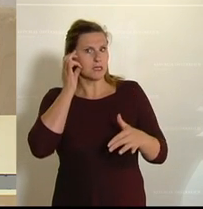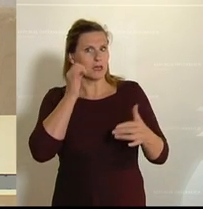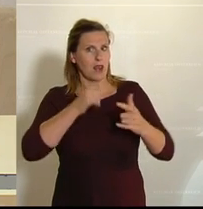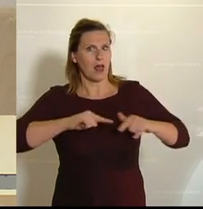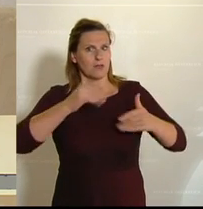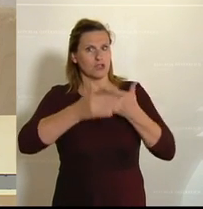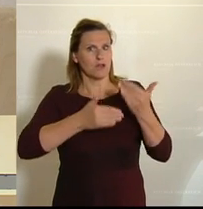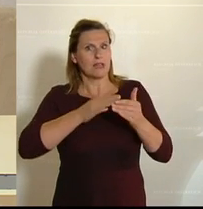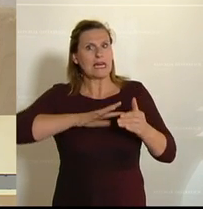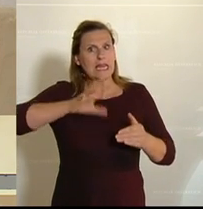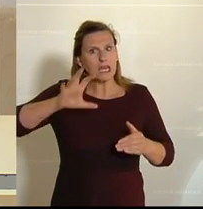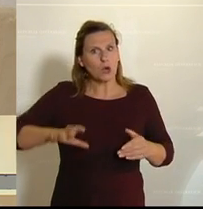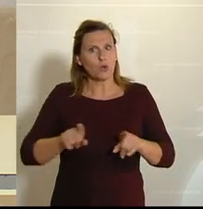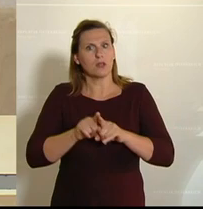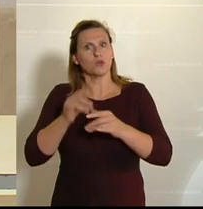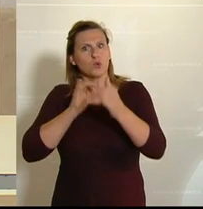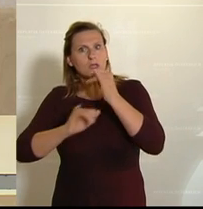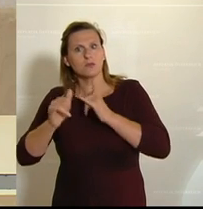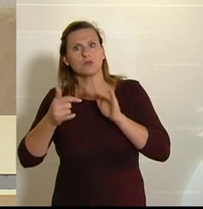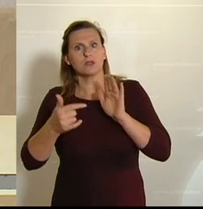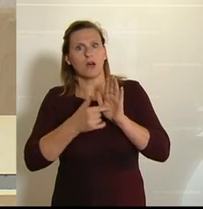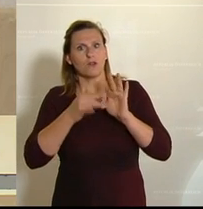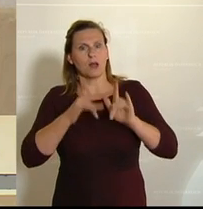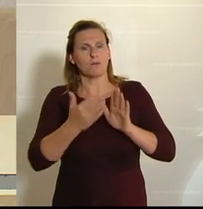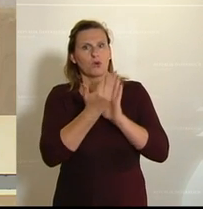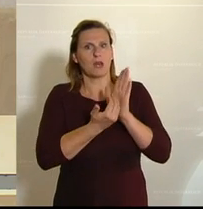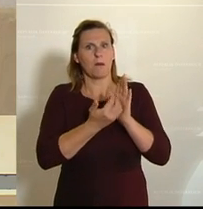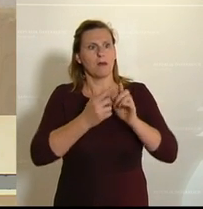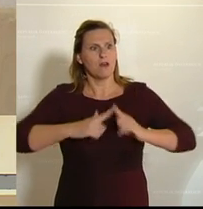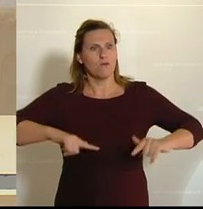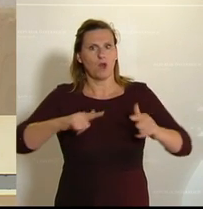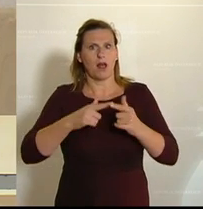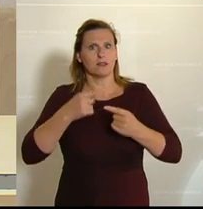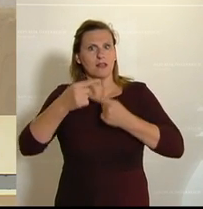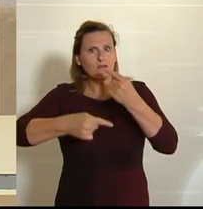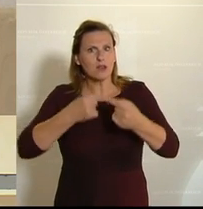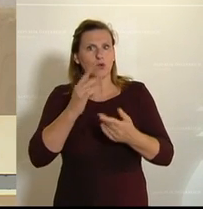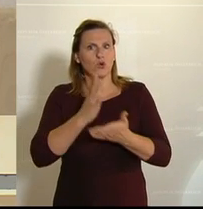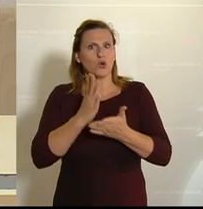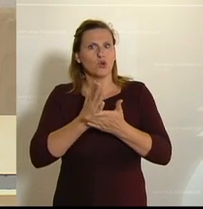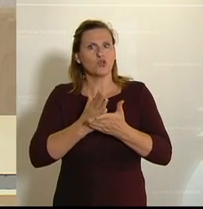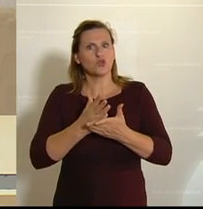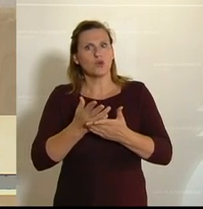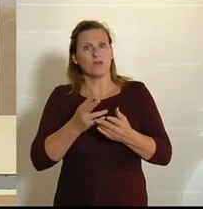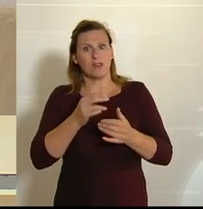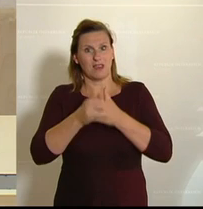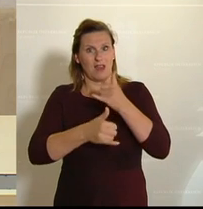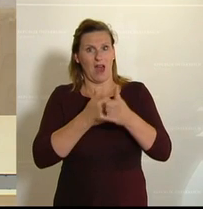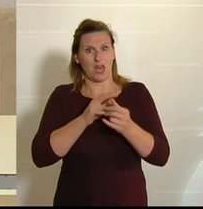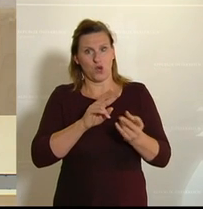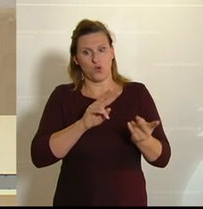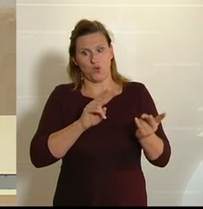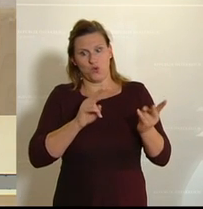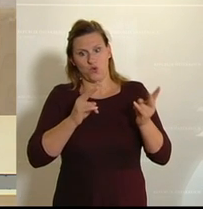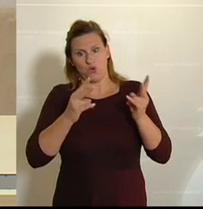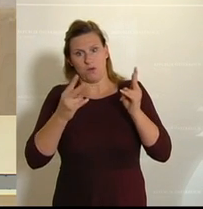Regionen und Tourismus wird aufgefordert im Rahmen des Programmes für die ländliche Entwicklung bereits während der Übergangsjahre bis zum